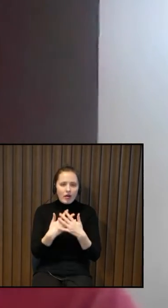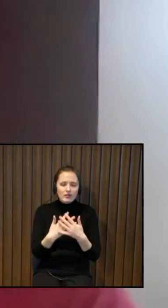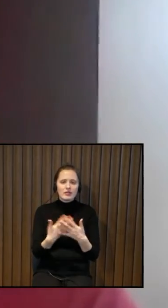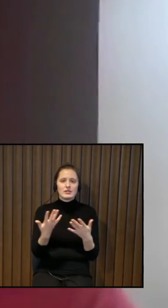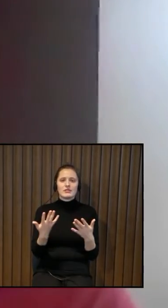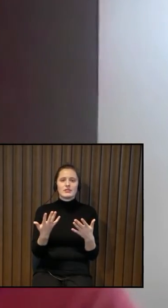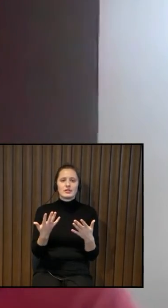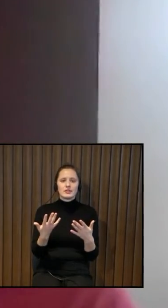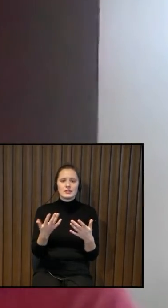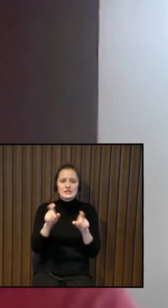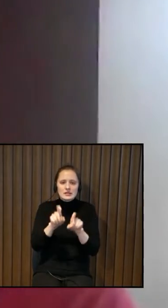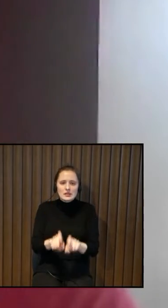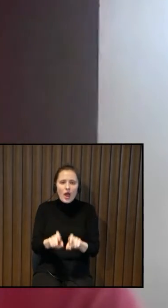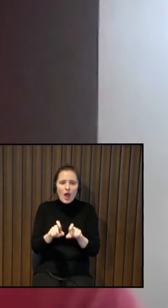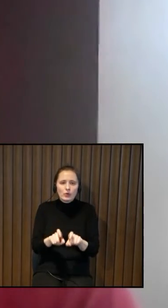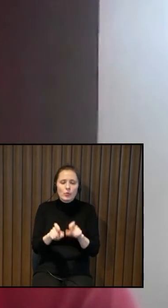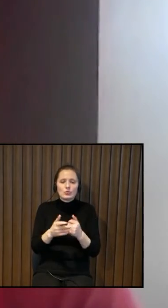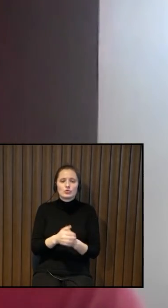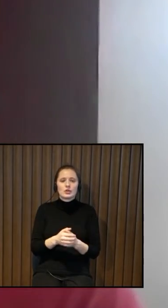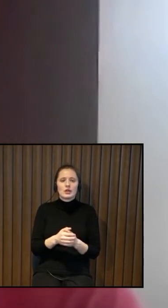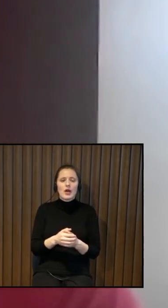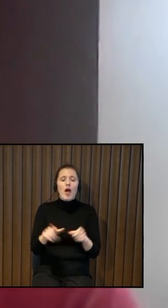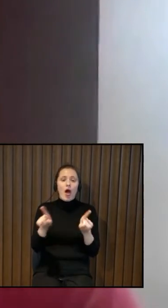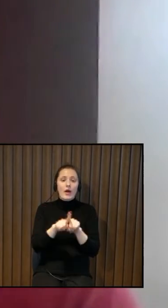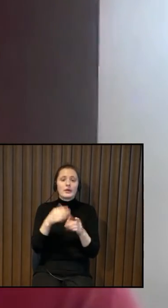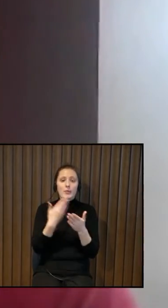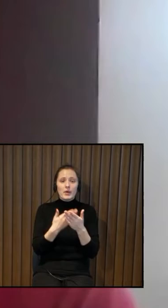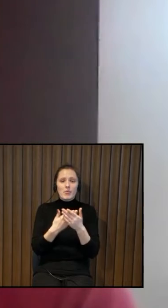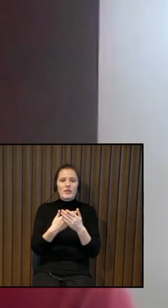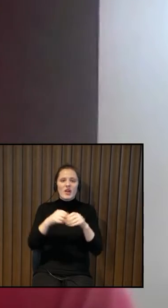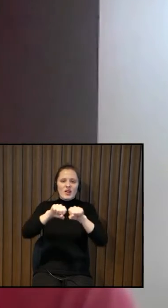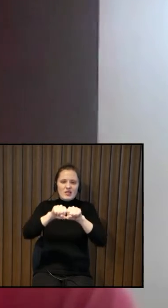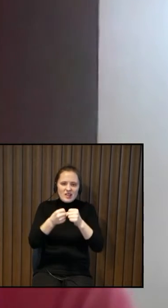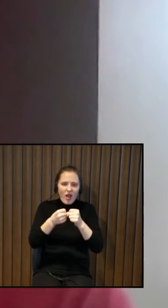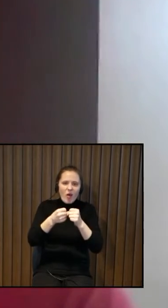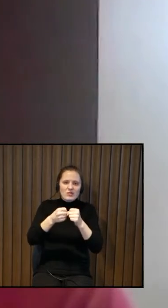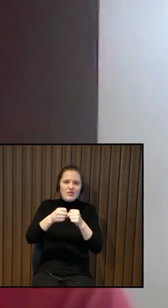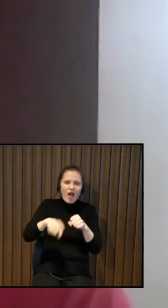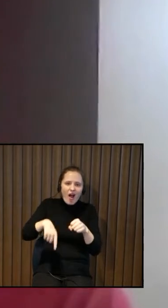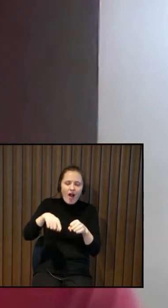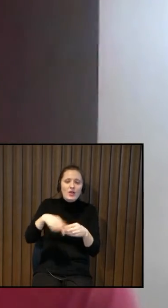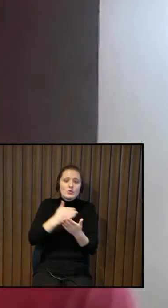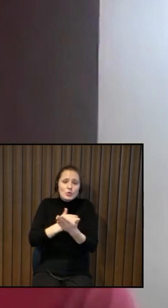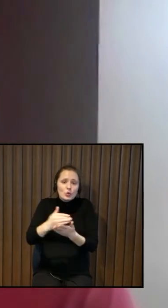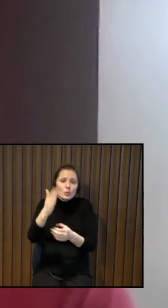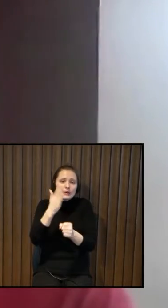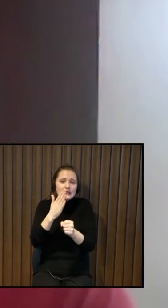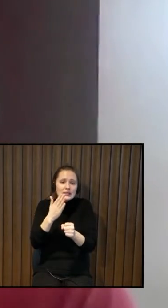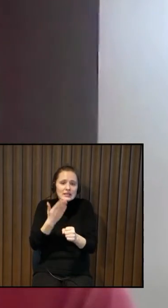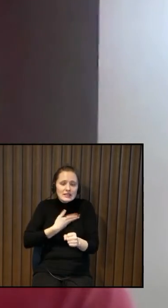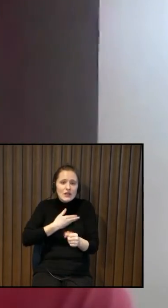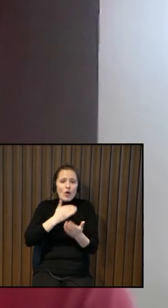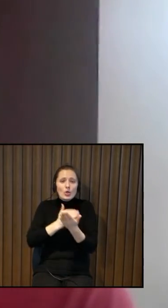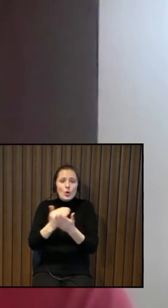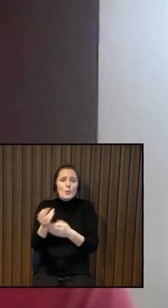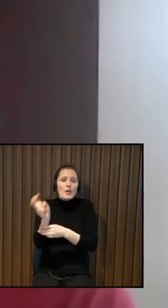sēdoši kaut kur, to starp, ja tev ir salausta kā, ja tu turpini dzīvot un turpini iet uz darbu.